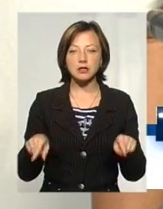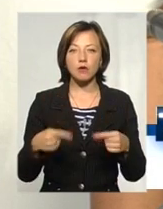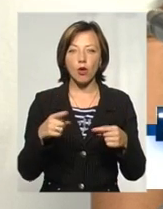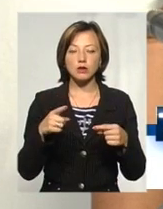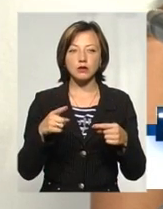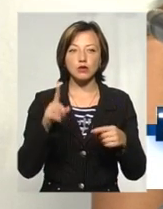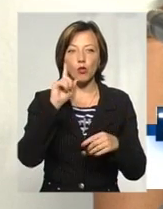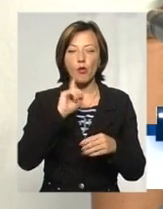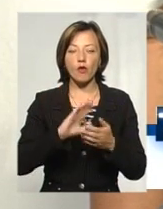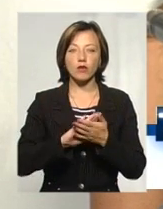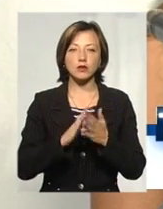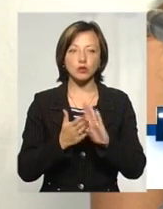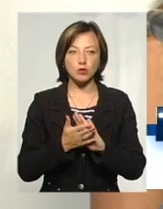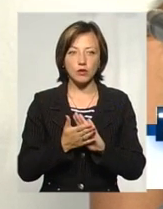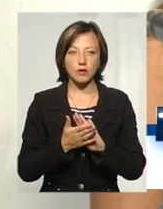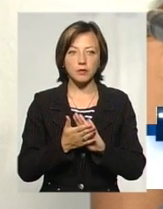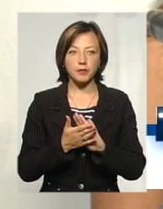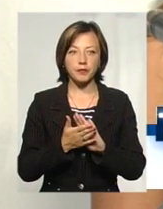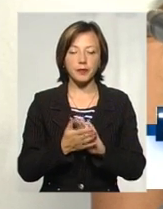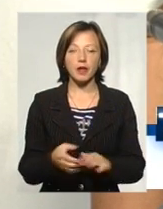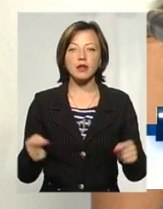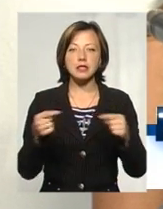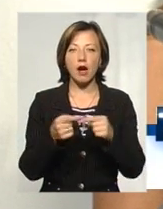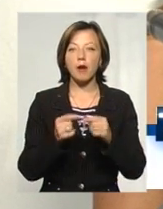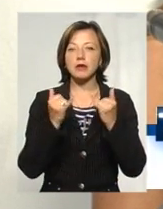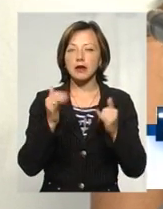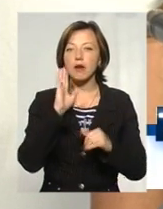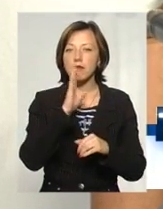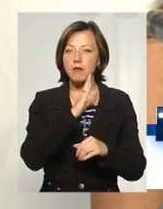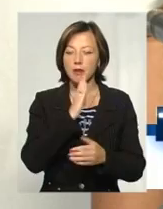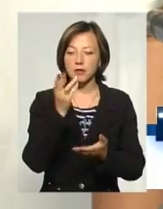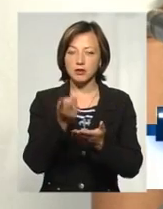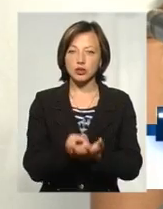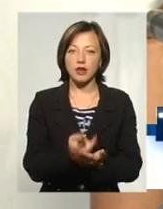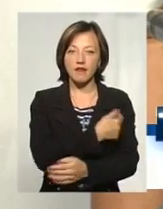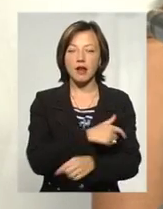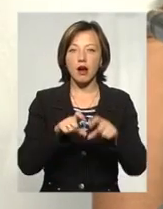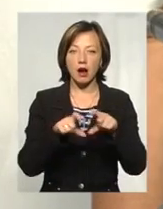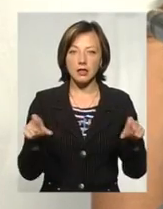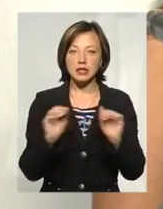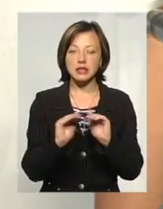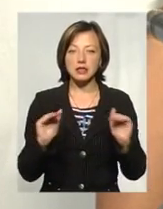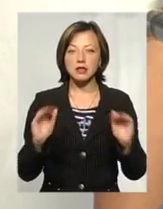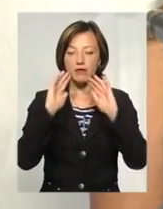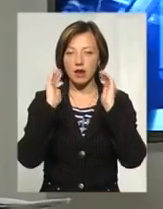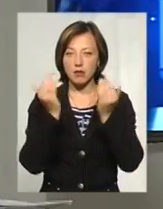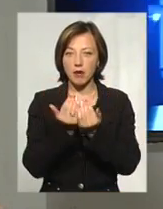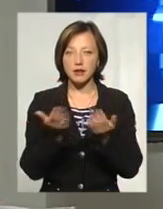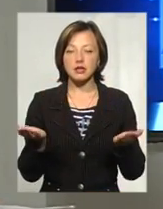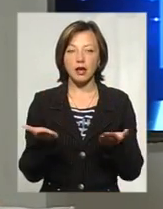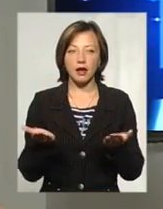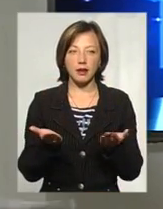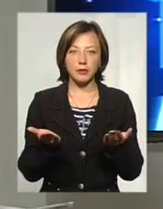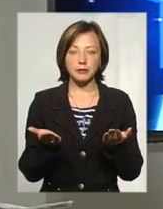умов саме для тих мам, які знаходяться в лікарні, особливо для тих дітків, яких в реанімації, які